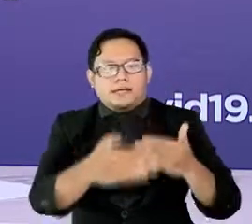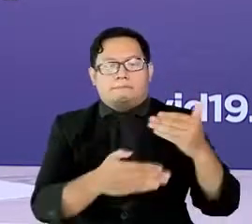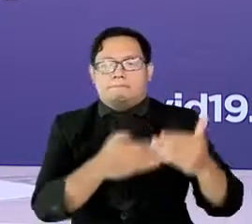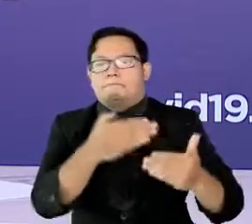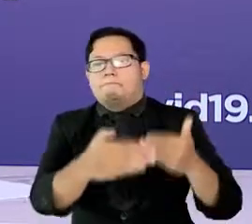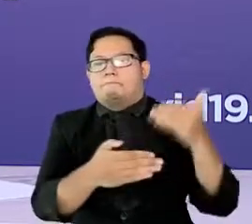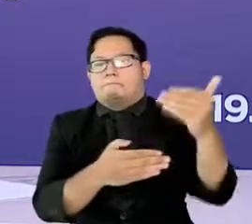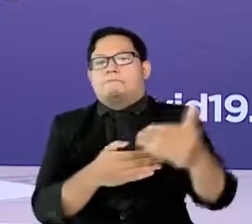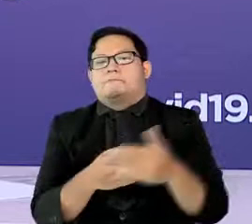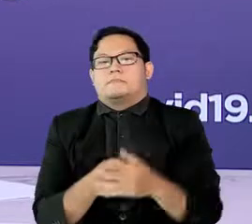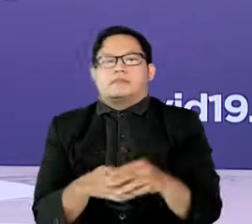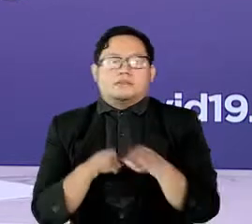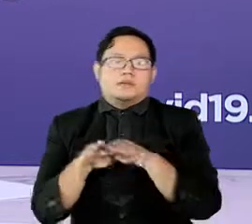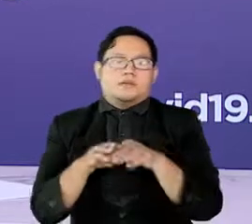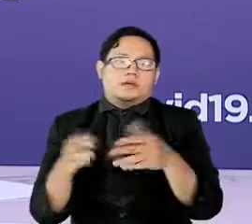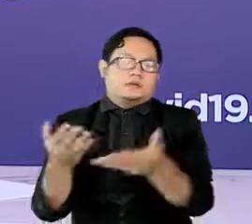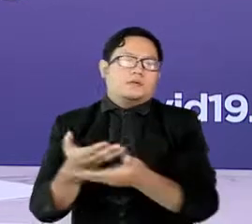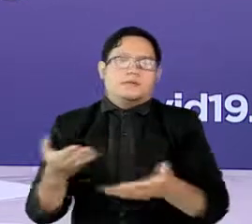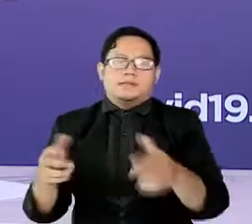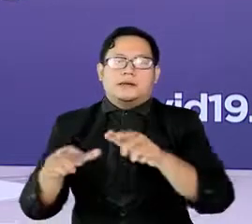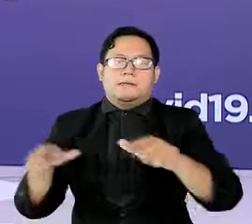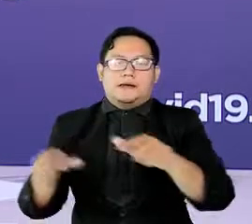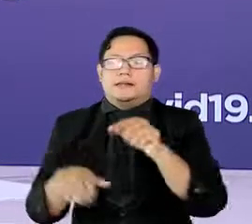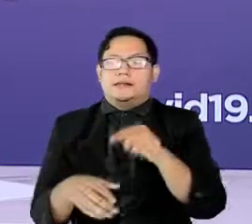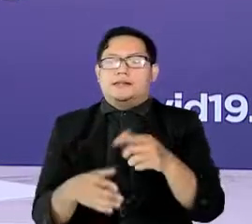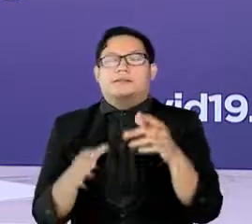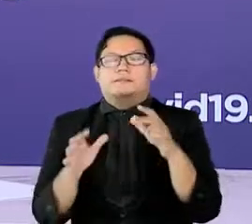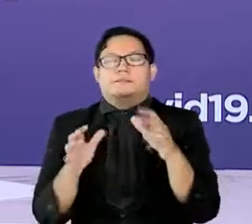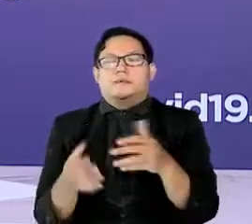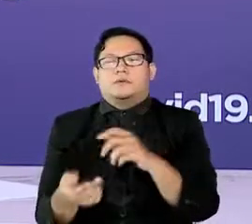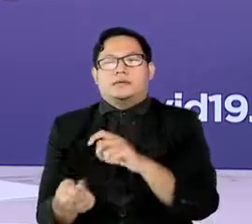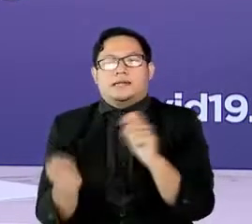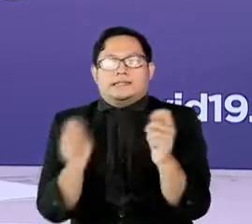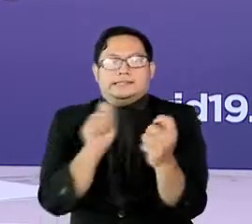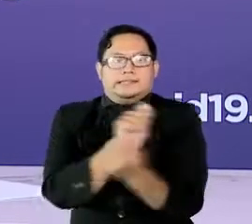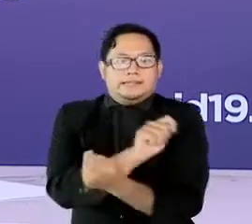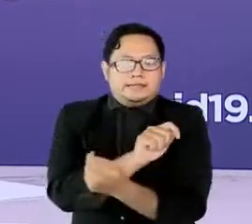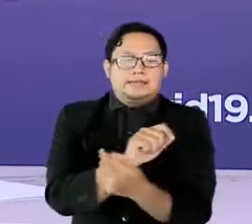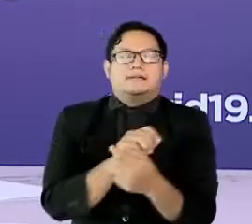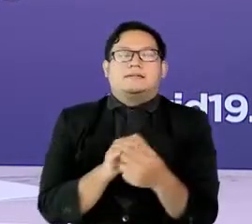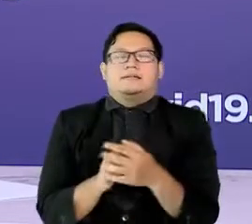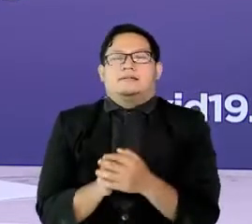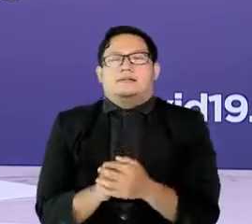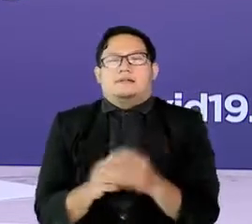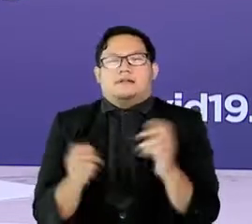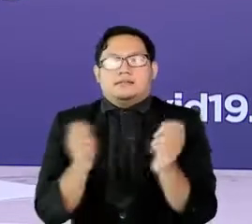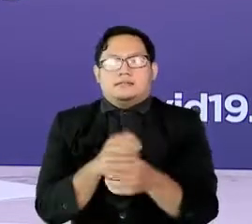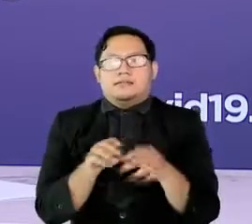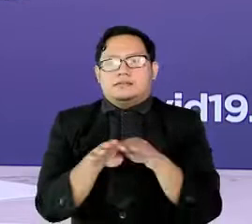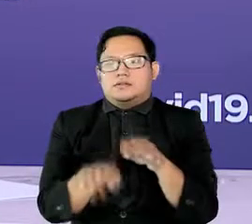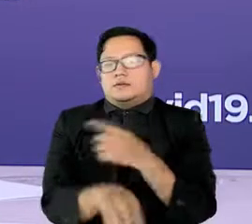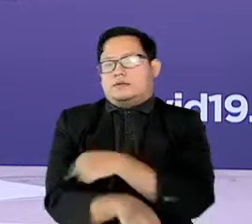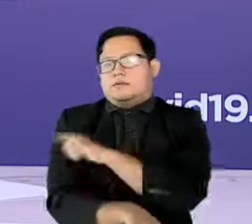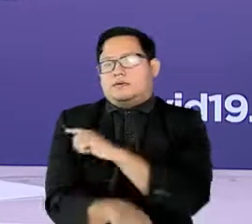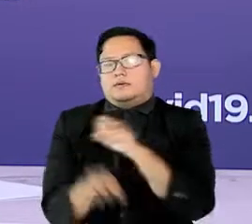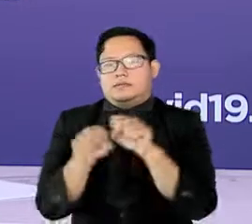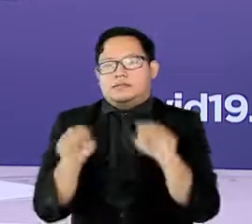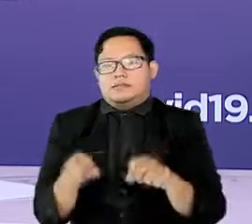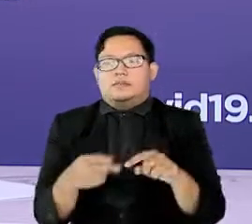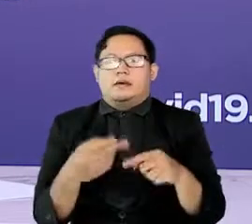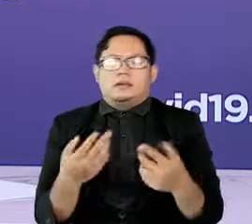lapangan dan ini merupakan bentuk transisi seiring dengan peningkatan kapasitas sistem maupun literasi digital.